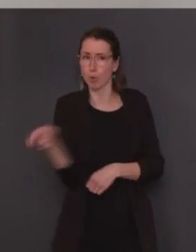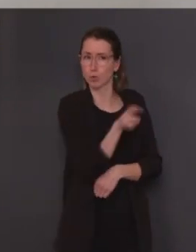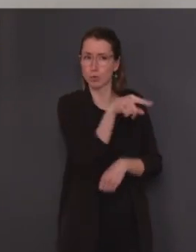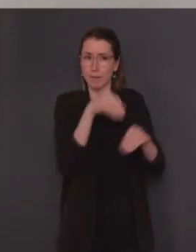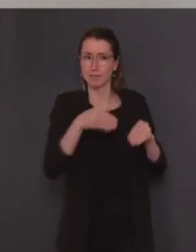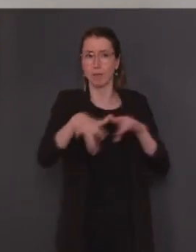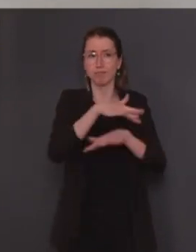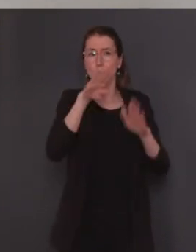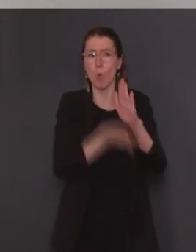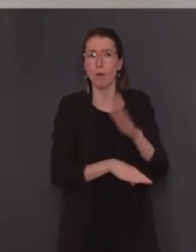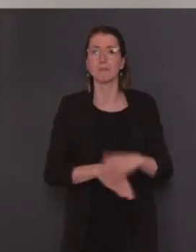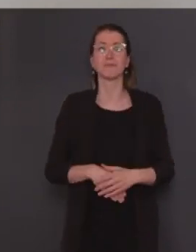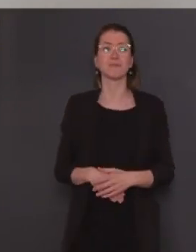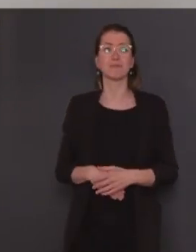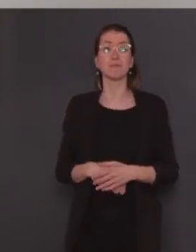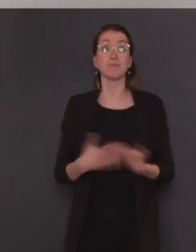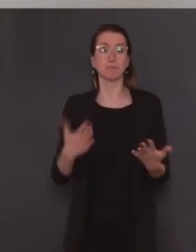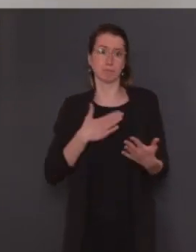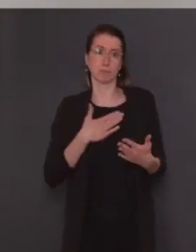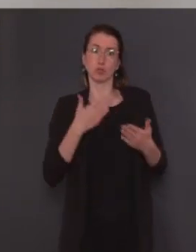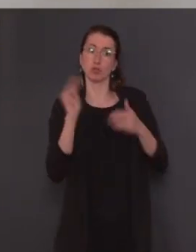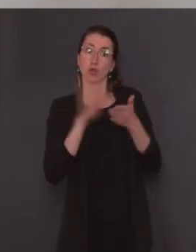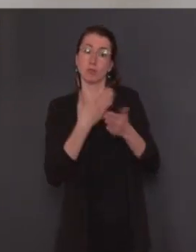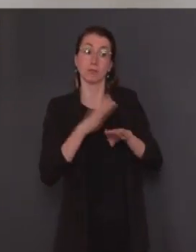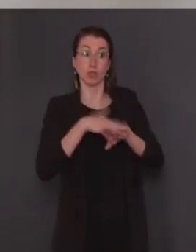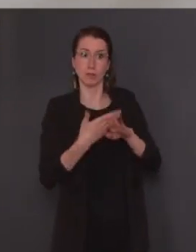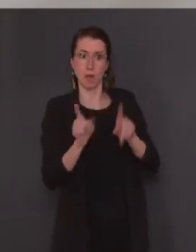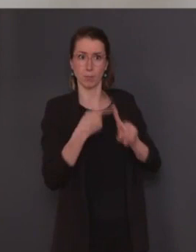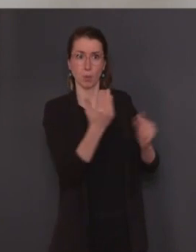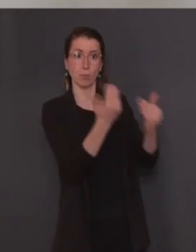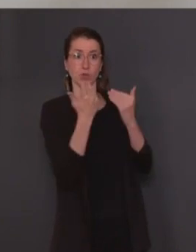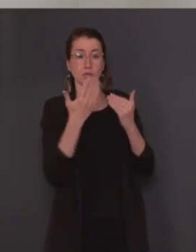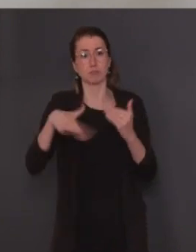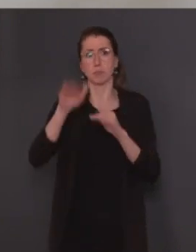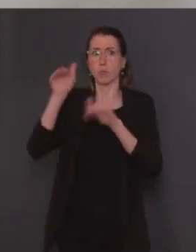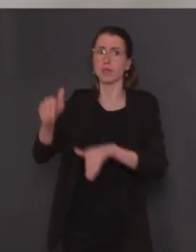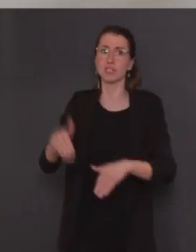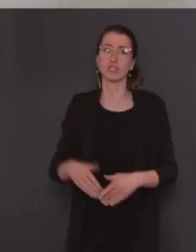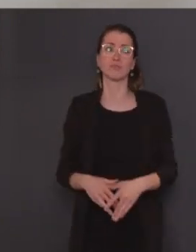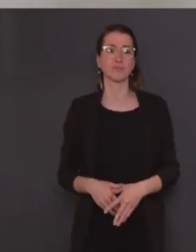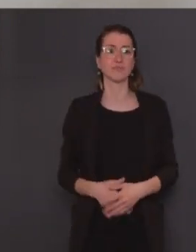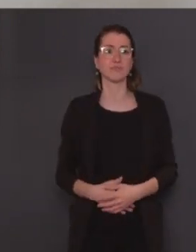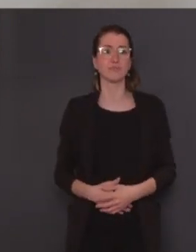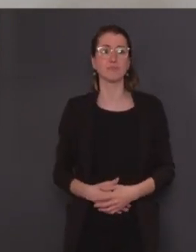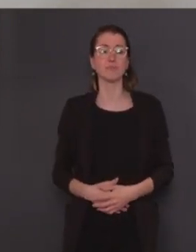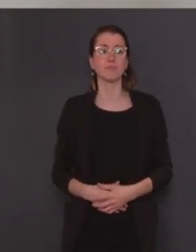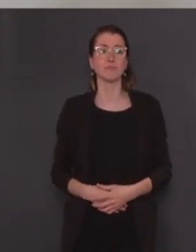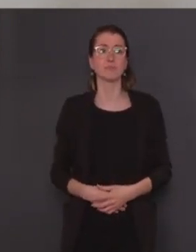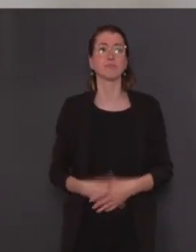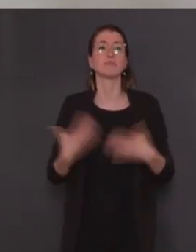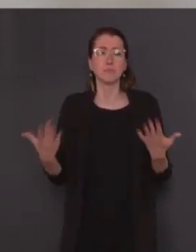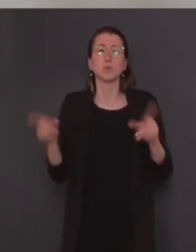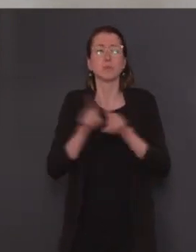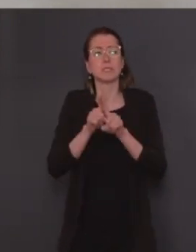protéger votre santé. On demande aussi qu'une priorité soit donnée aux personnes de plus de 65 ans,